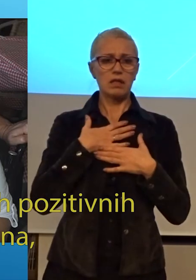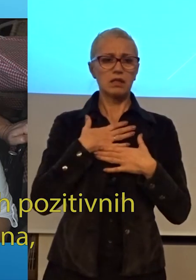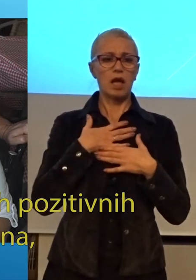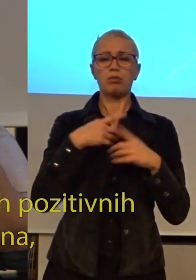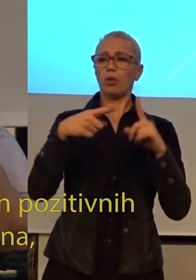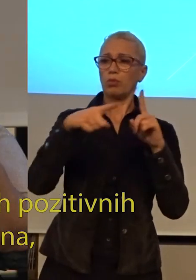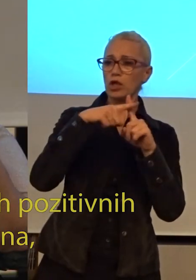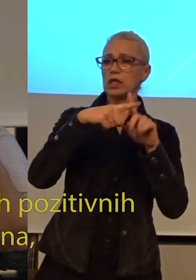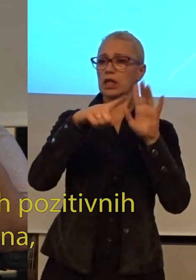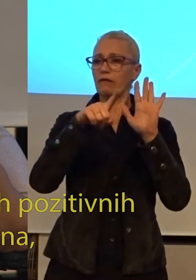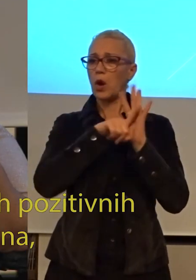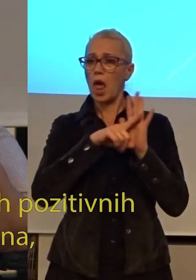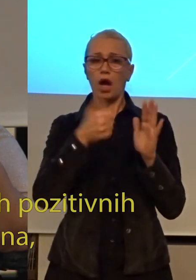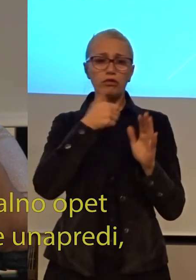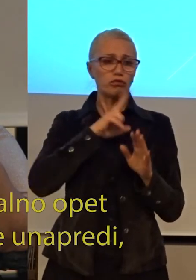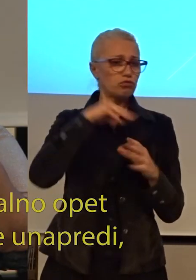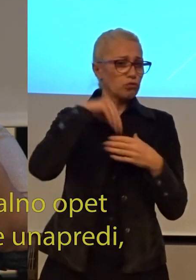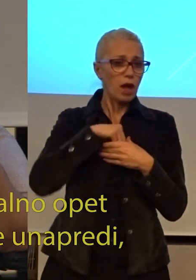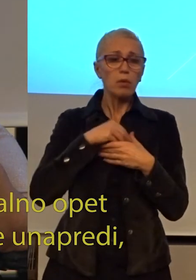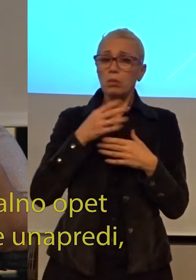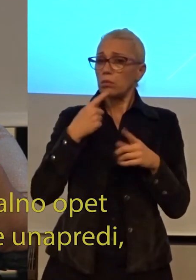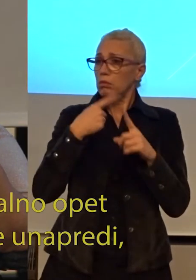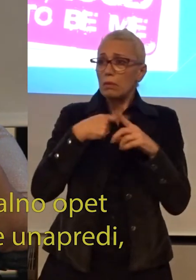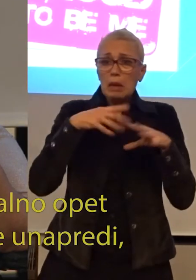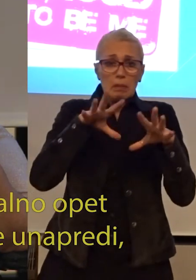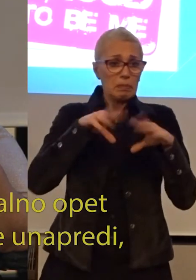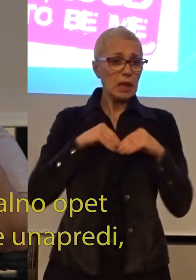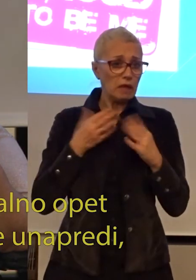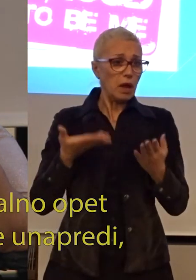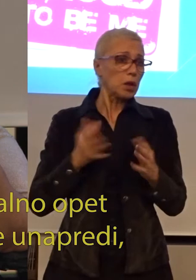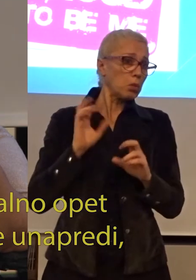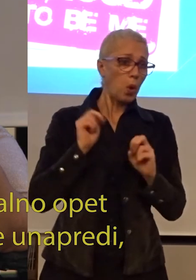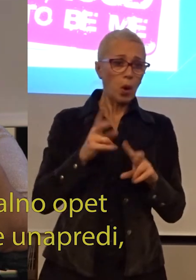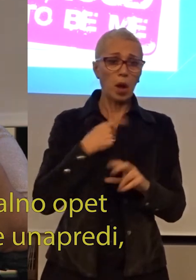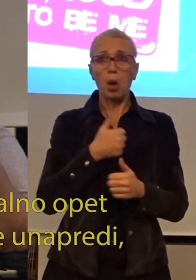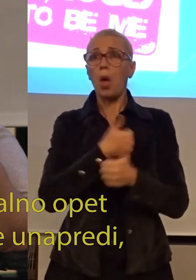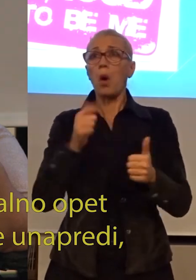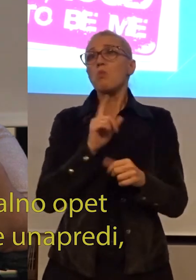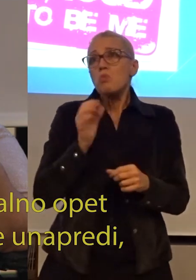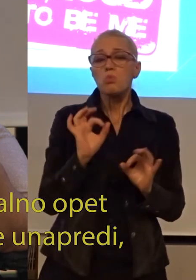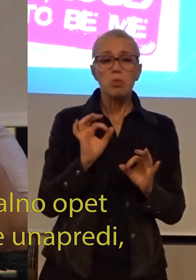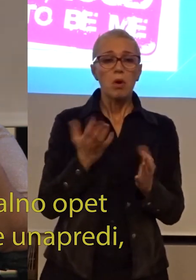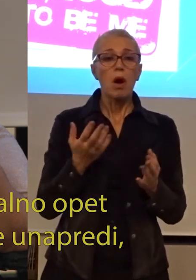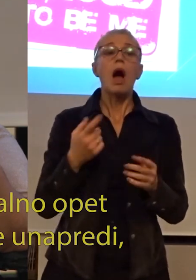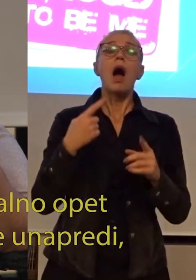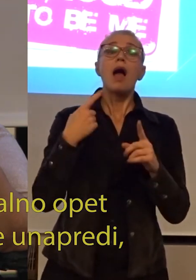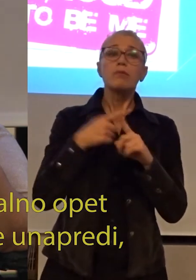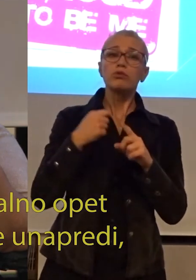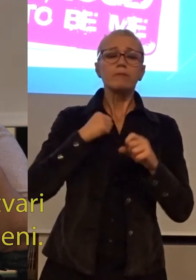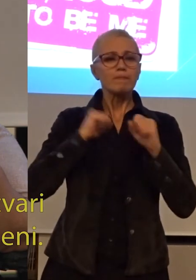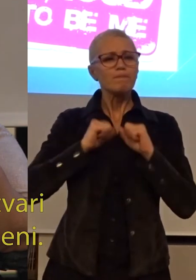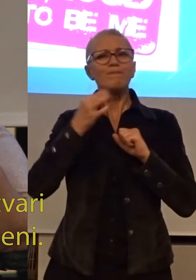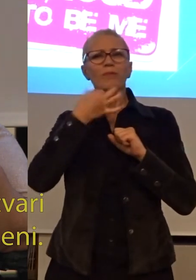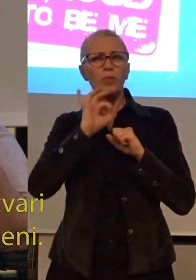pozitivnih negativnih strana i koji to prihvata i eventualno opet zbog sebe, trudi se da se